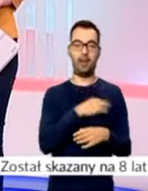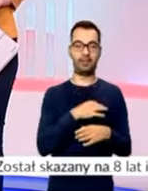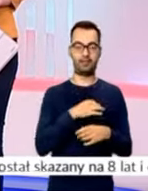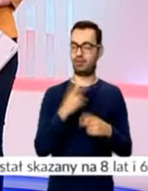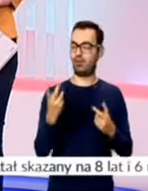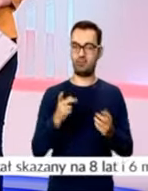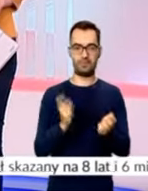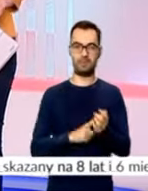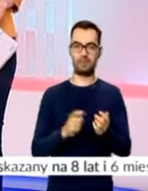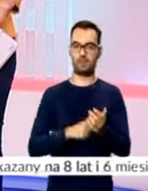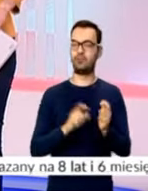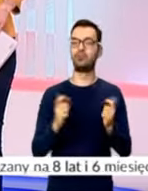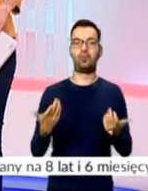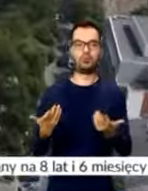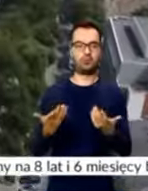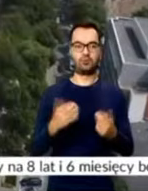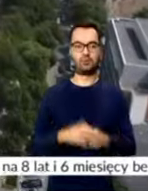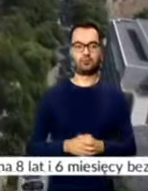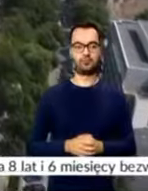stron sceny politycznej.